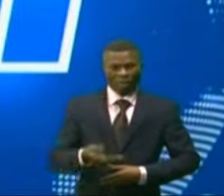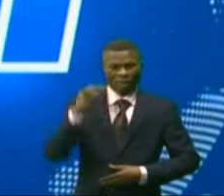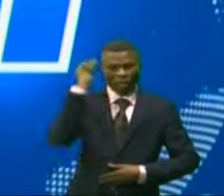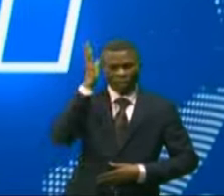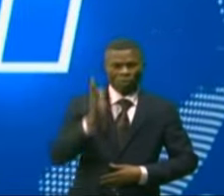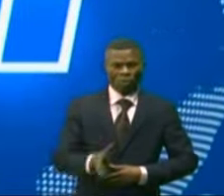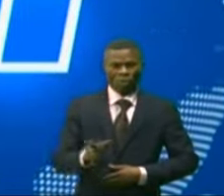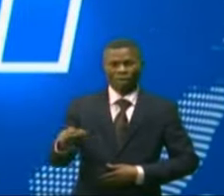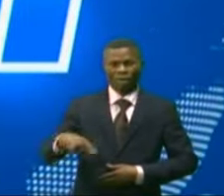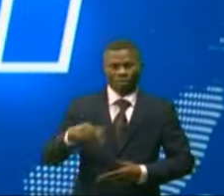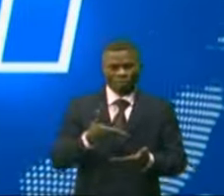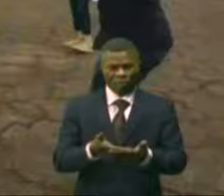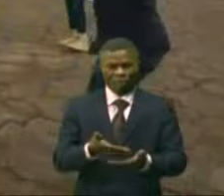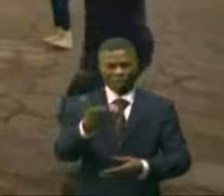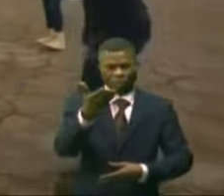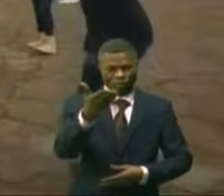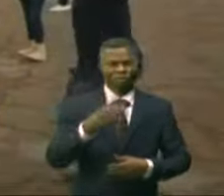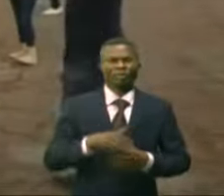gouverneur des provinces.